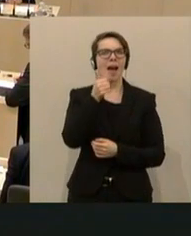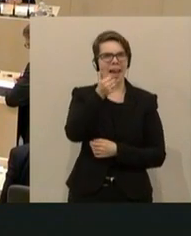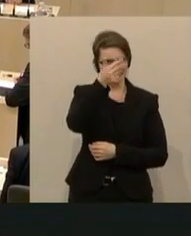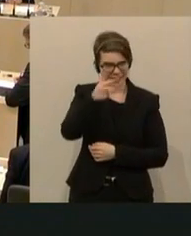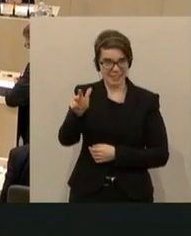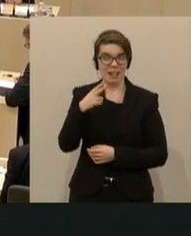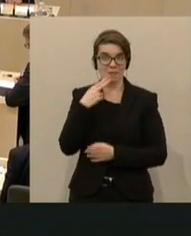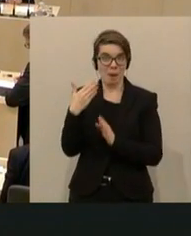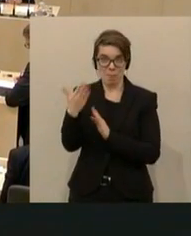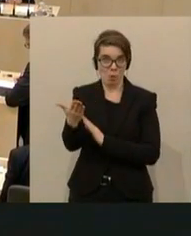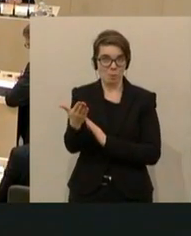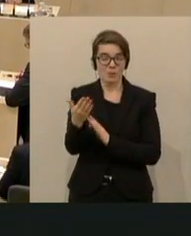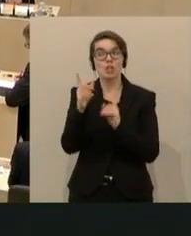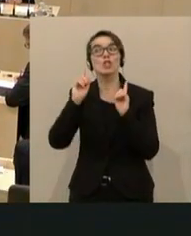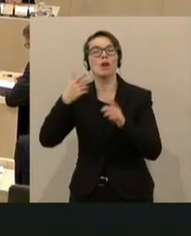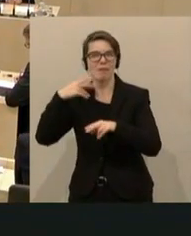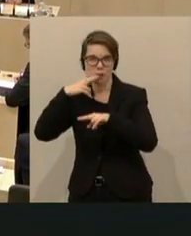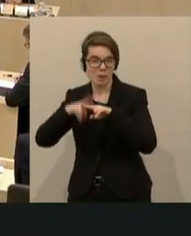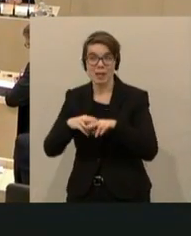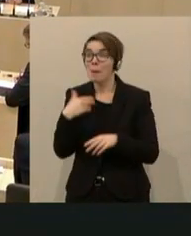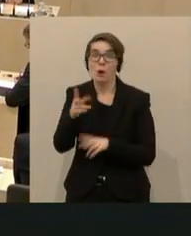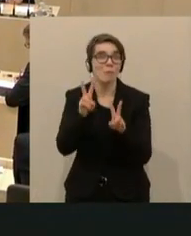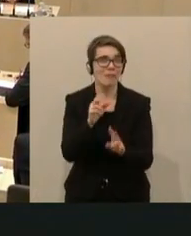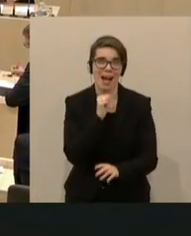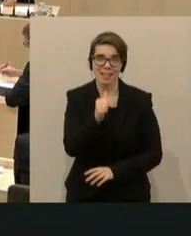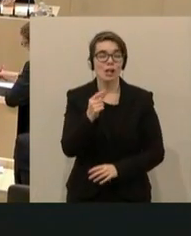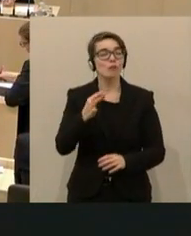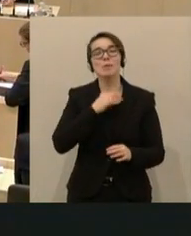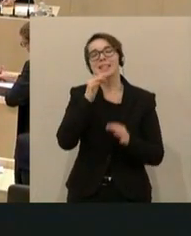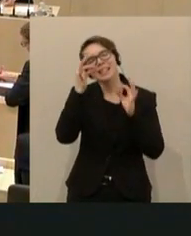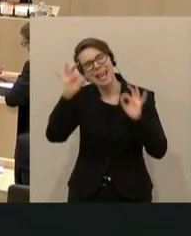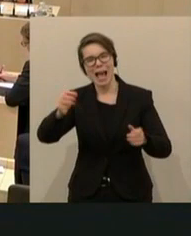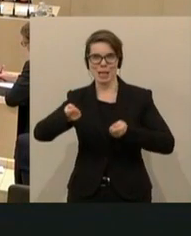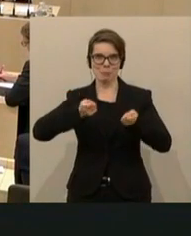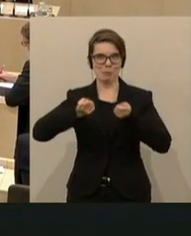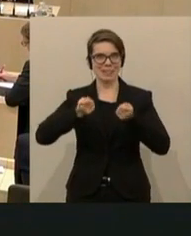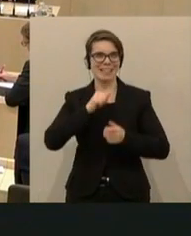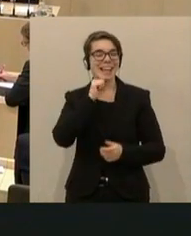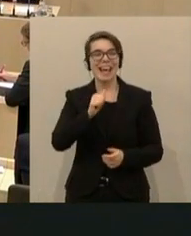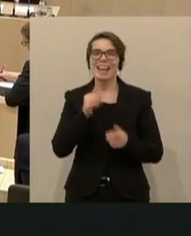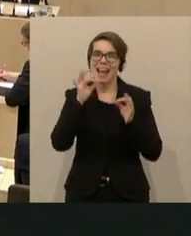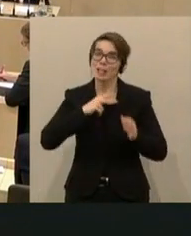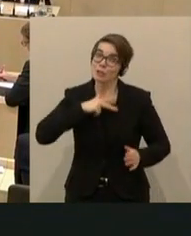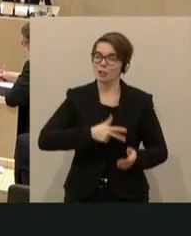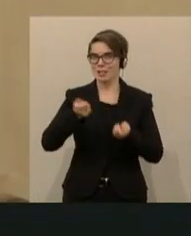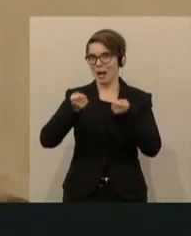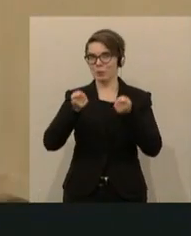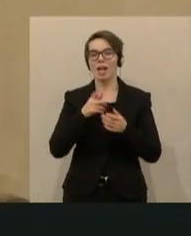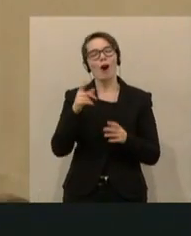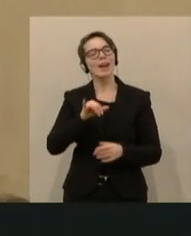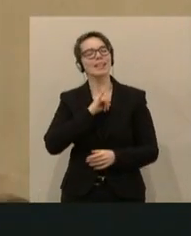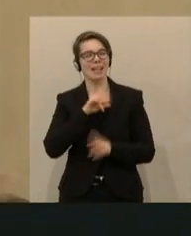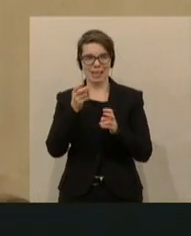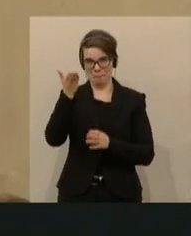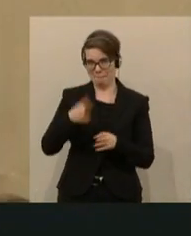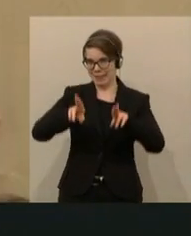kriegen sollten, kriegen es nicht. Das ist zynische Sozialpolitik. Damit ist klar, was passiert ist. Interessant auch ein Blick auf das Mietrecht.